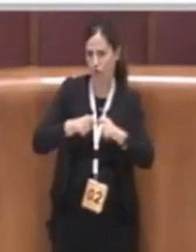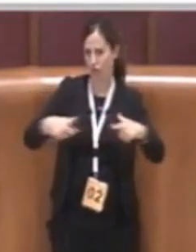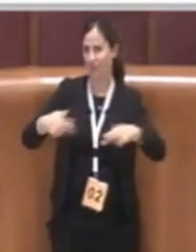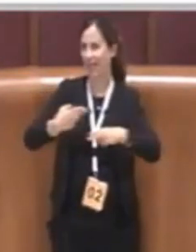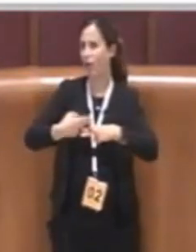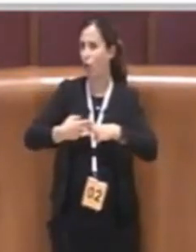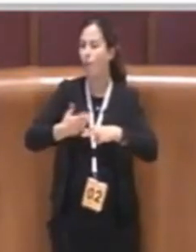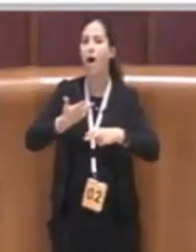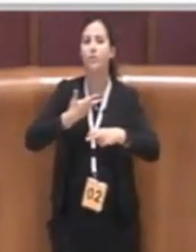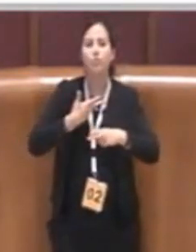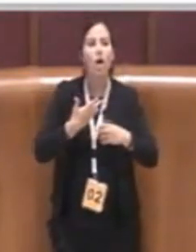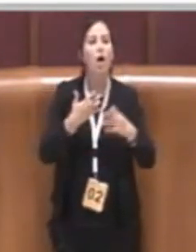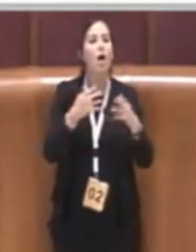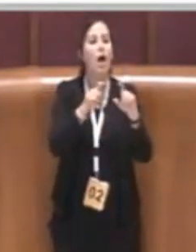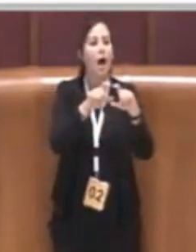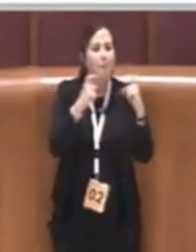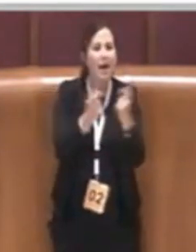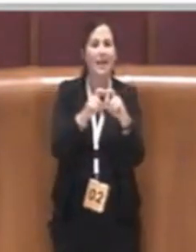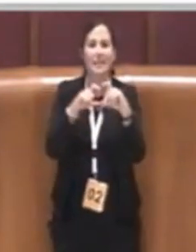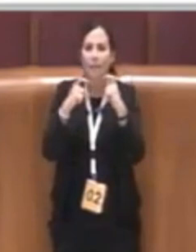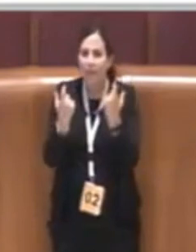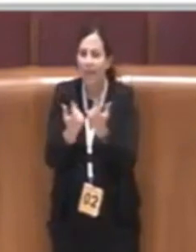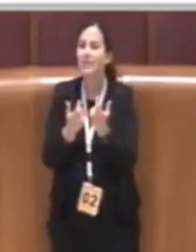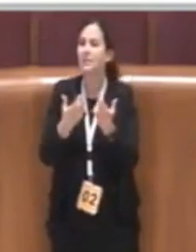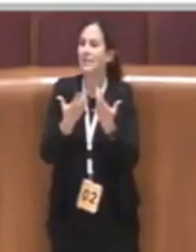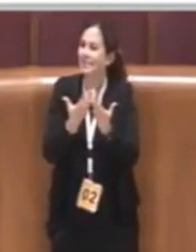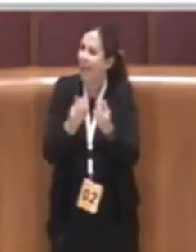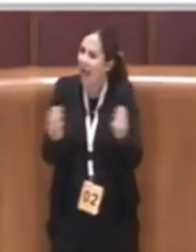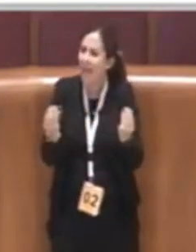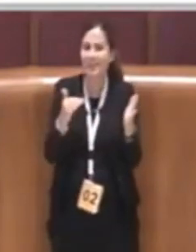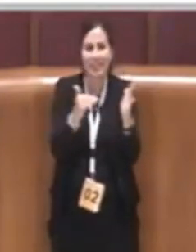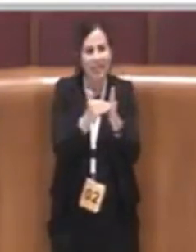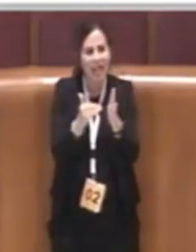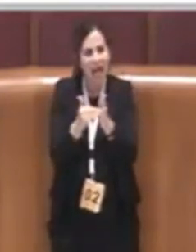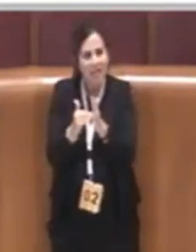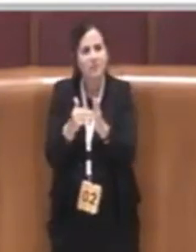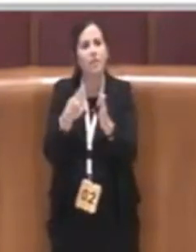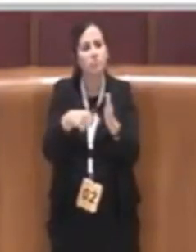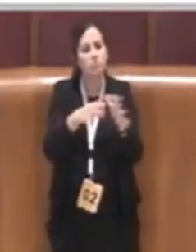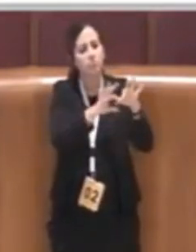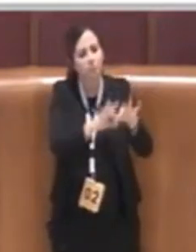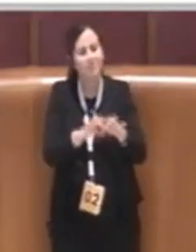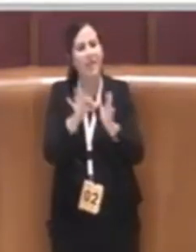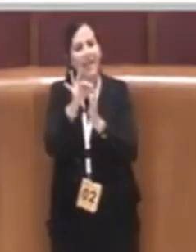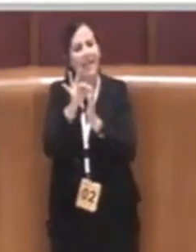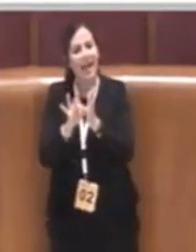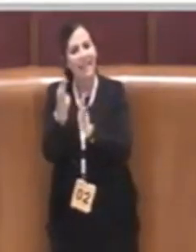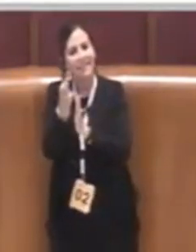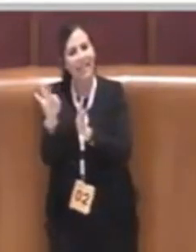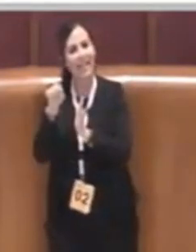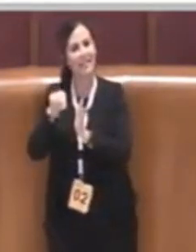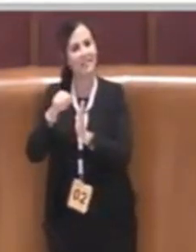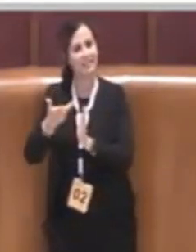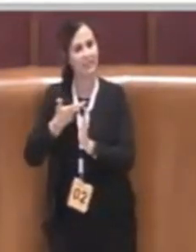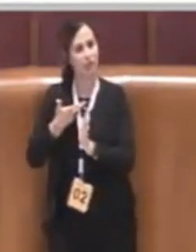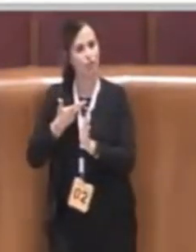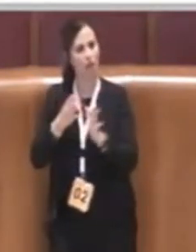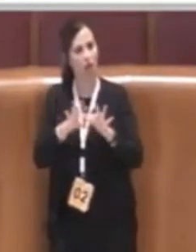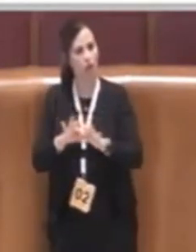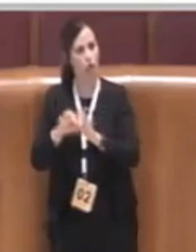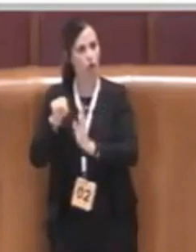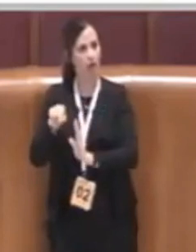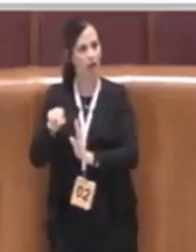caratteristiche e molti immobili che hanno queste caratteristiche. Dunque io vado subito nel merito di quello che chiediamo